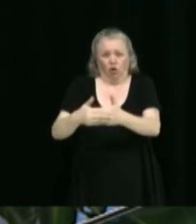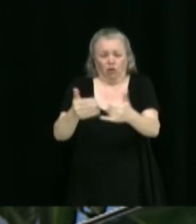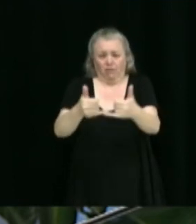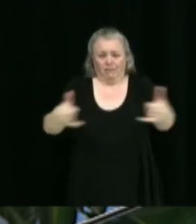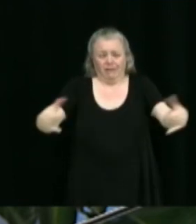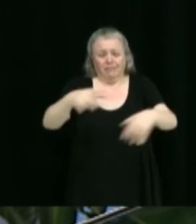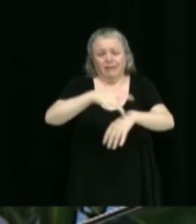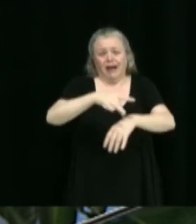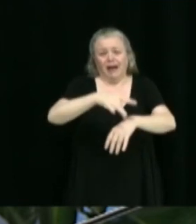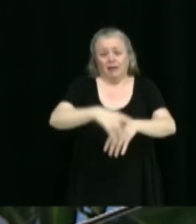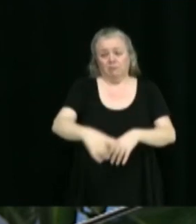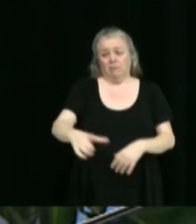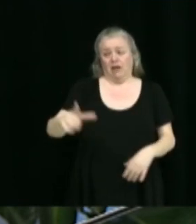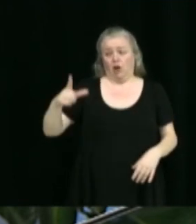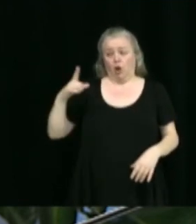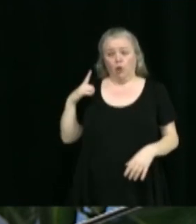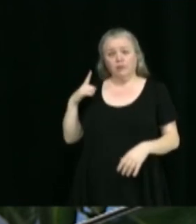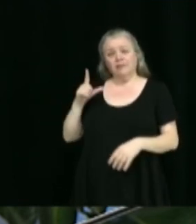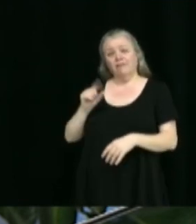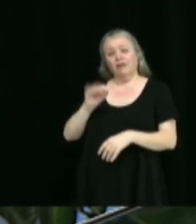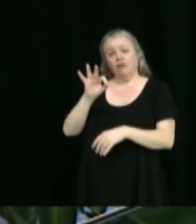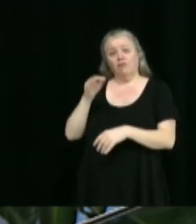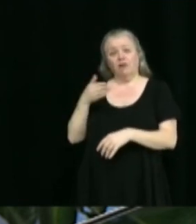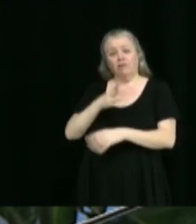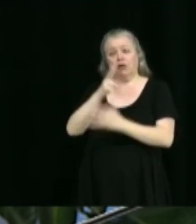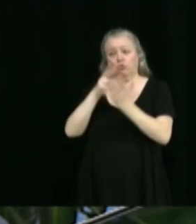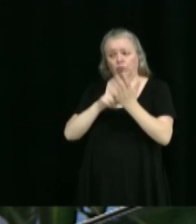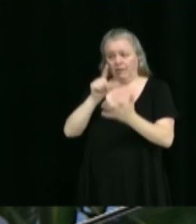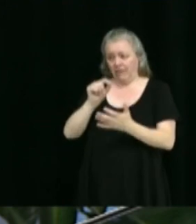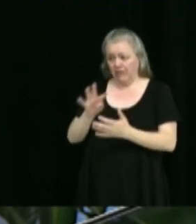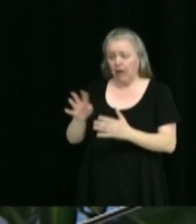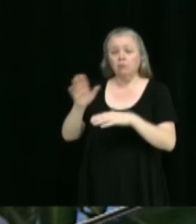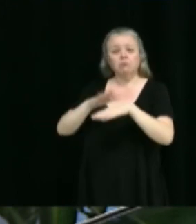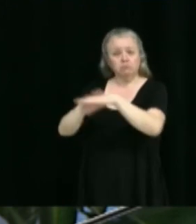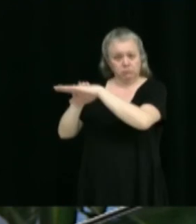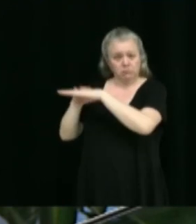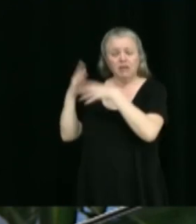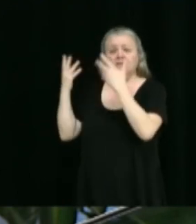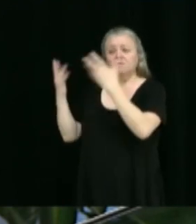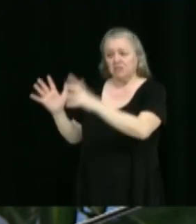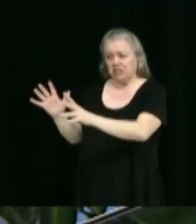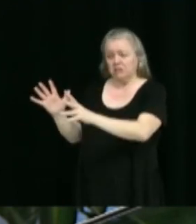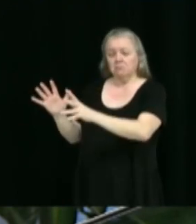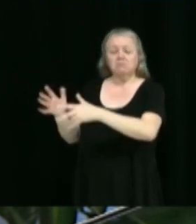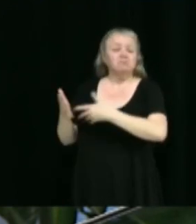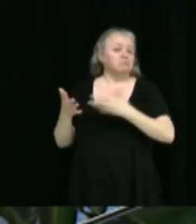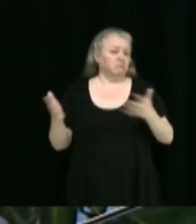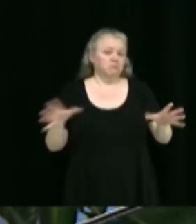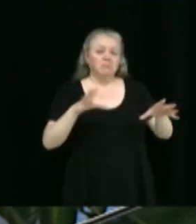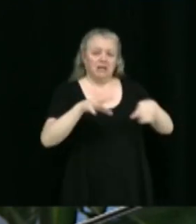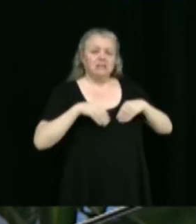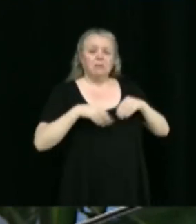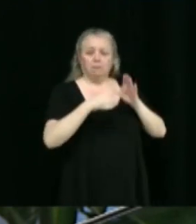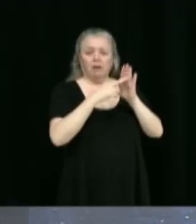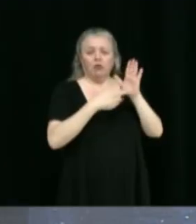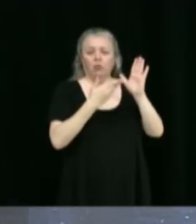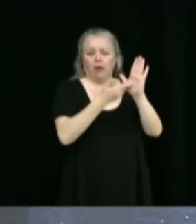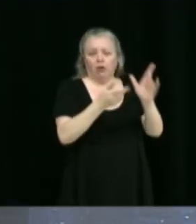lundi 29 avril 2024, en conséquence, il y lieu d'adopter sans changement le second projet de règlement tel que soumis.